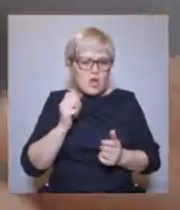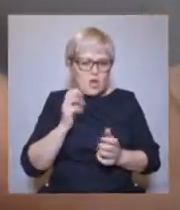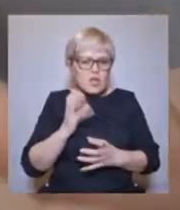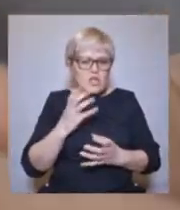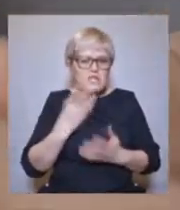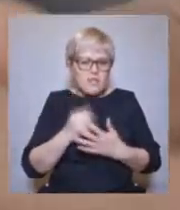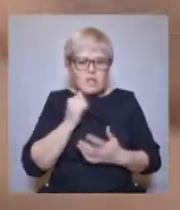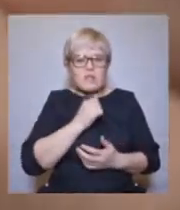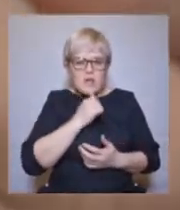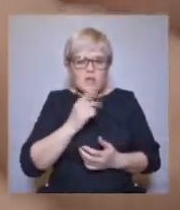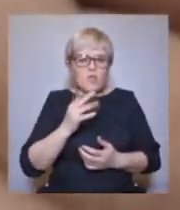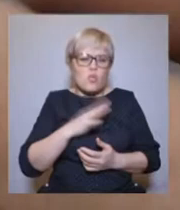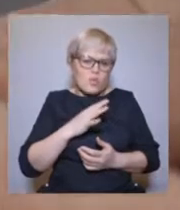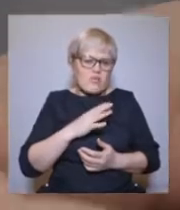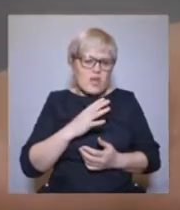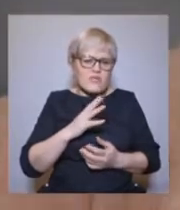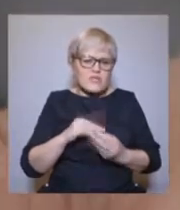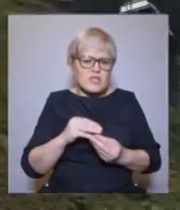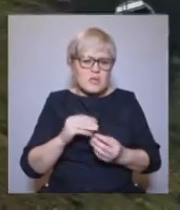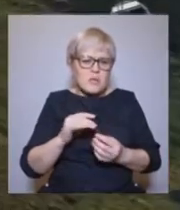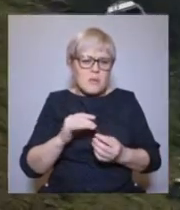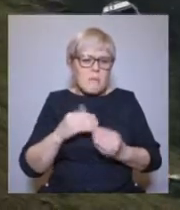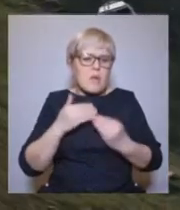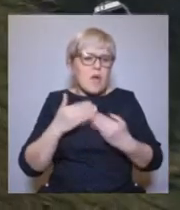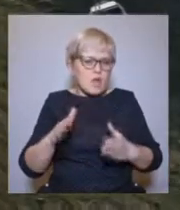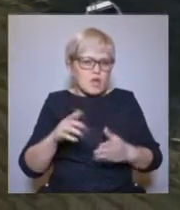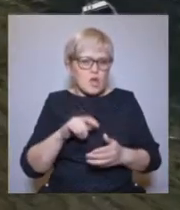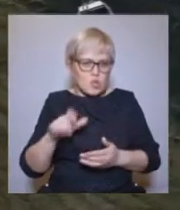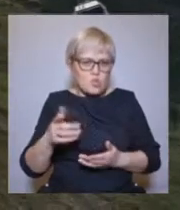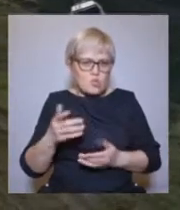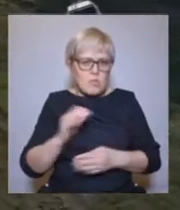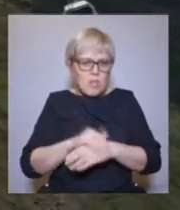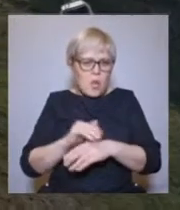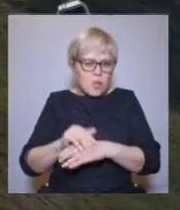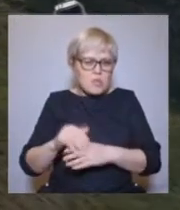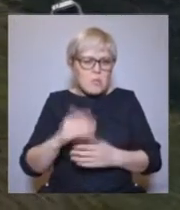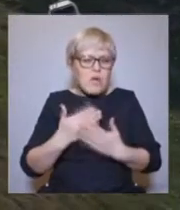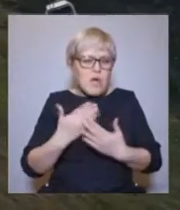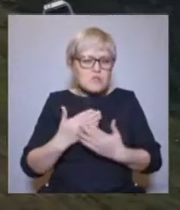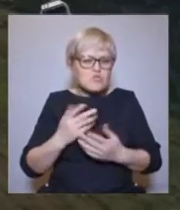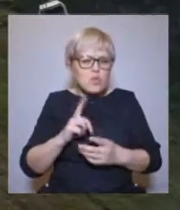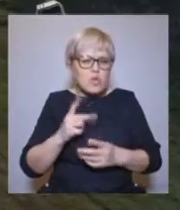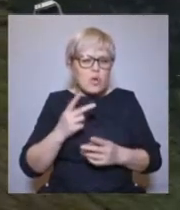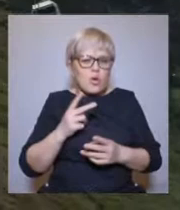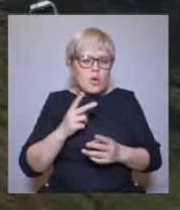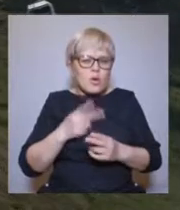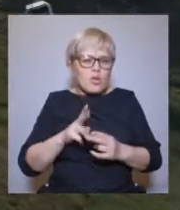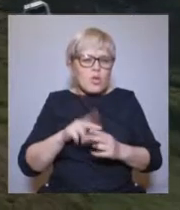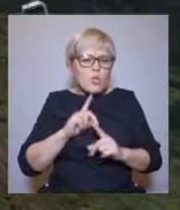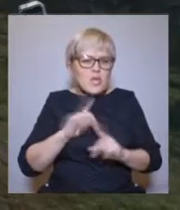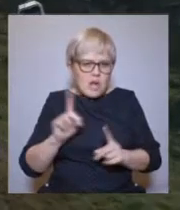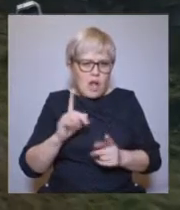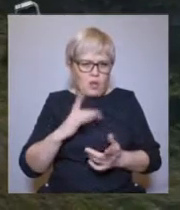указывает, что это отнюдь не рядовое городище. Небывалое количество художественной металлопластики.